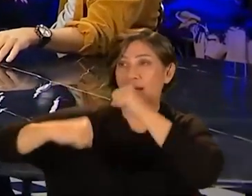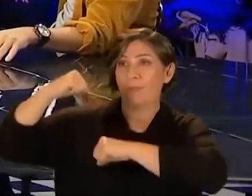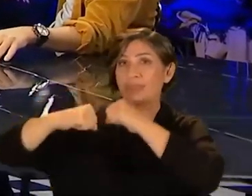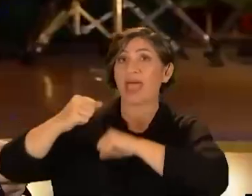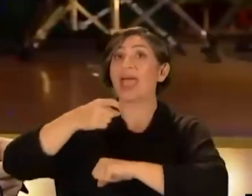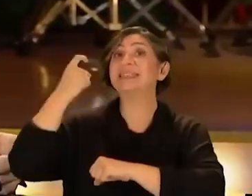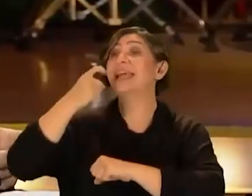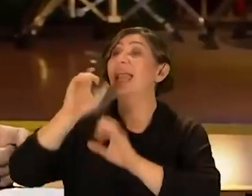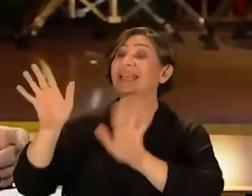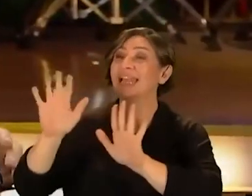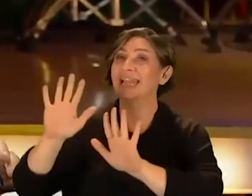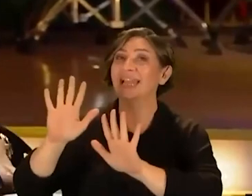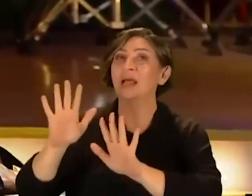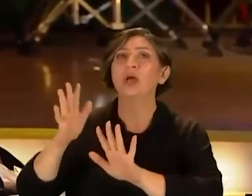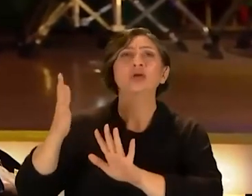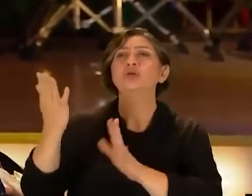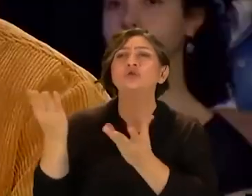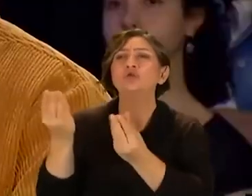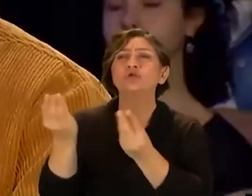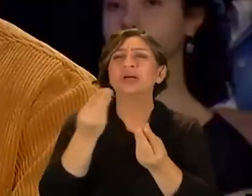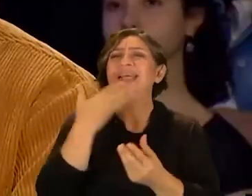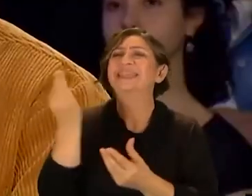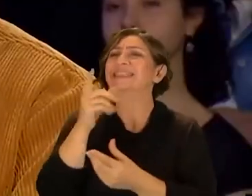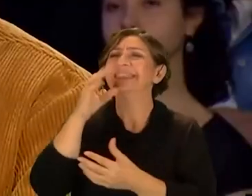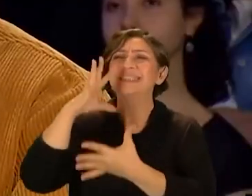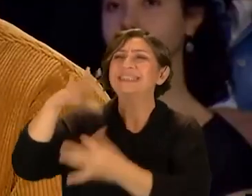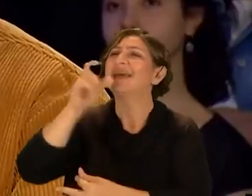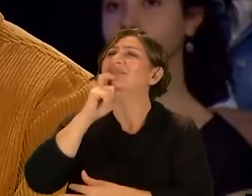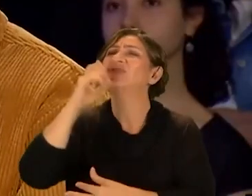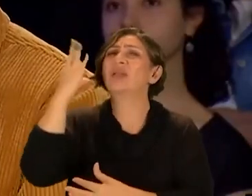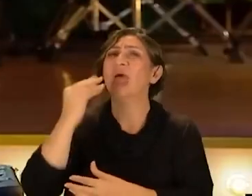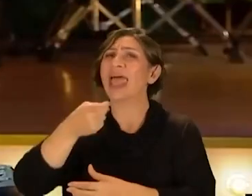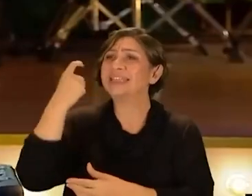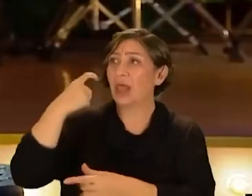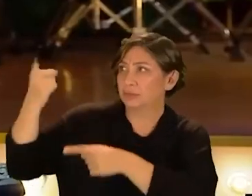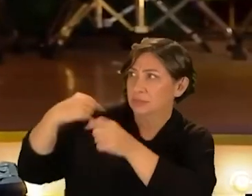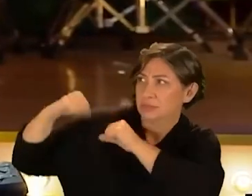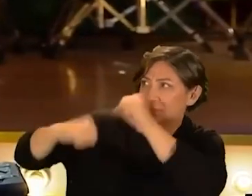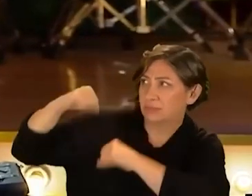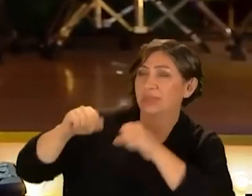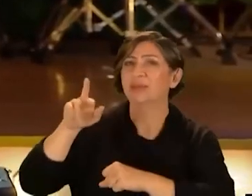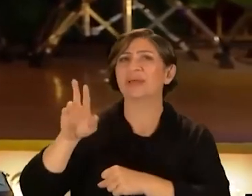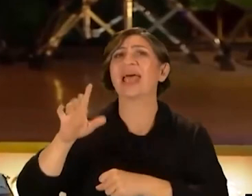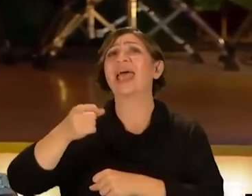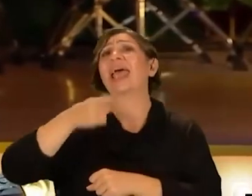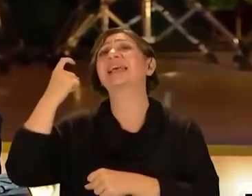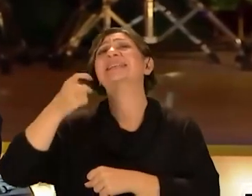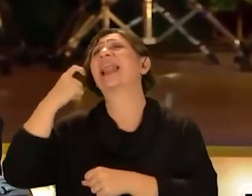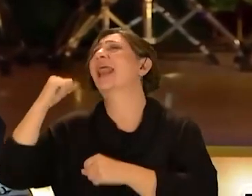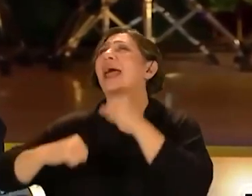Rekabet Eskilerle değil Çoğu çoğu genç insan bunu yanlış anlıyor Yani sanki eskilerle rekabet ediliyormuş gibi